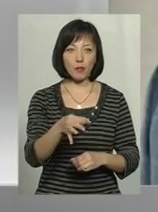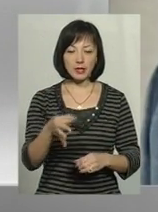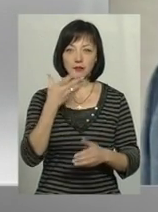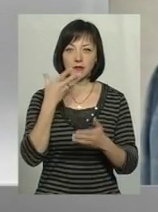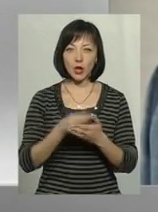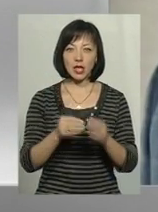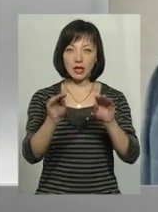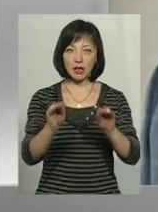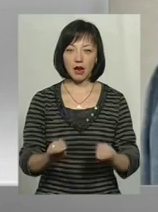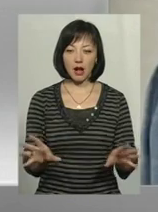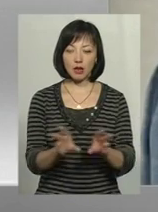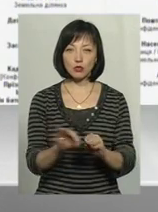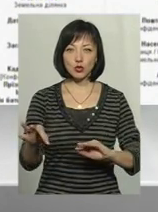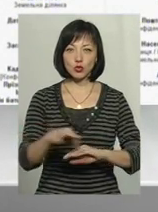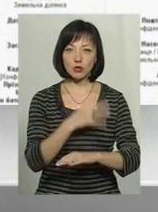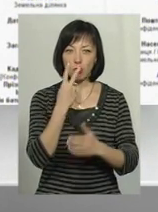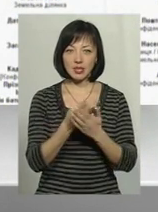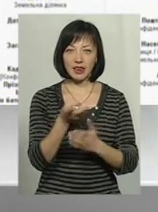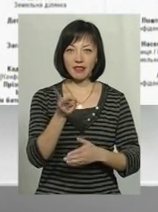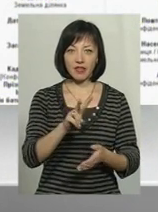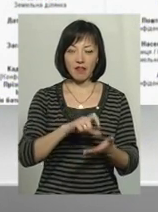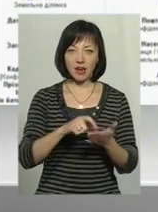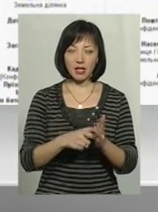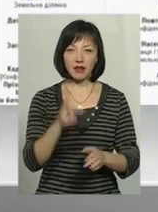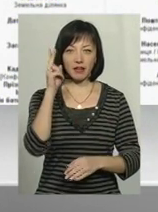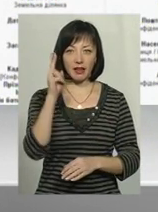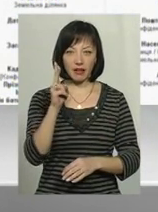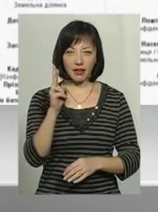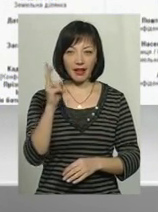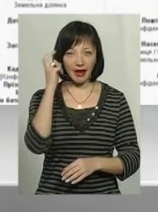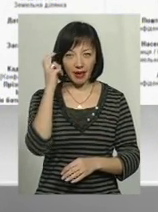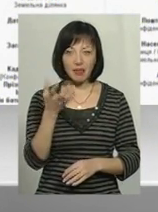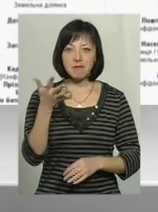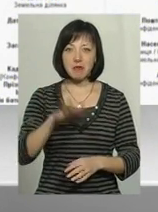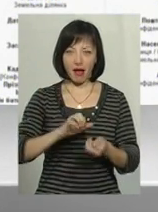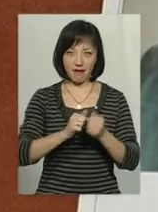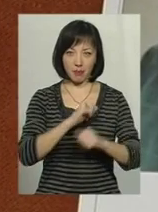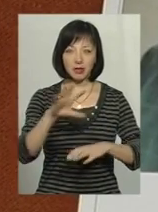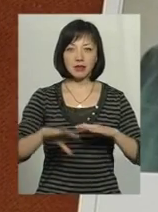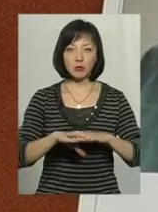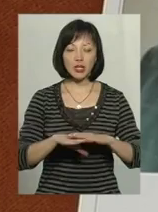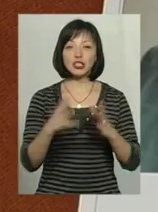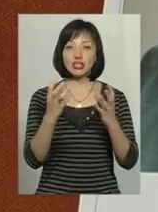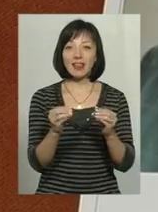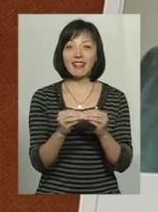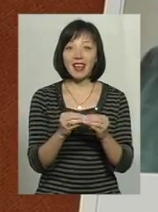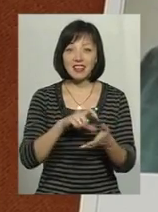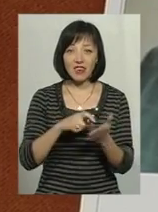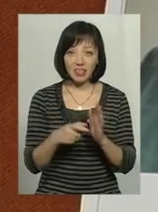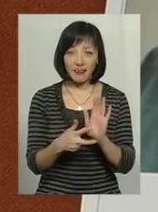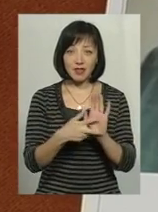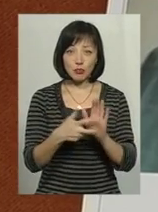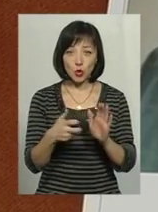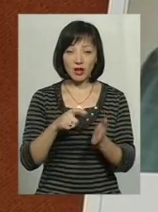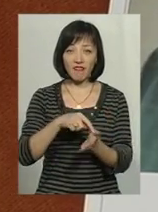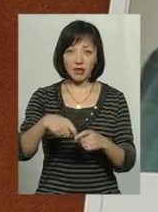своїй декларації разом з дружиною показав дві квартири у Києві та п'ять у Кам'янці. І ще десять загальною площою майже у 800 квадратів